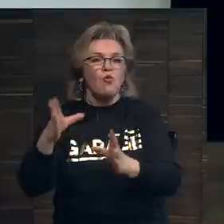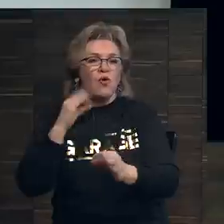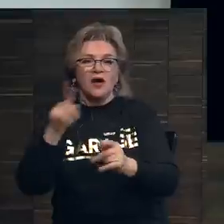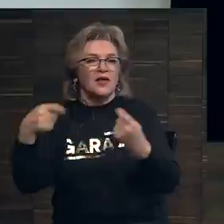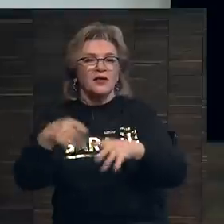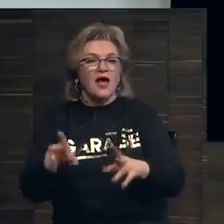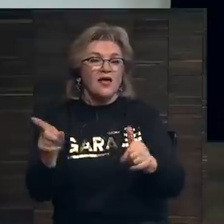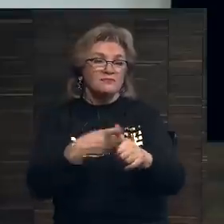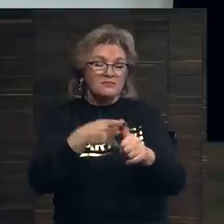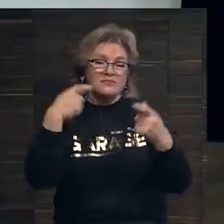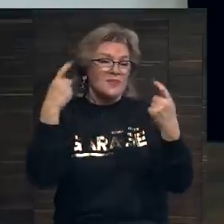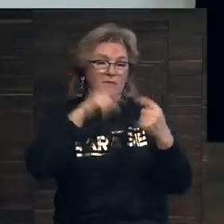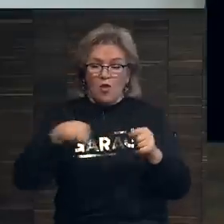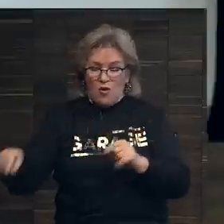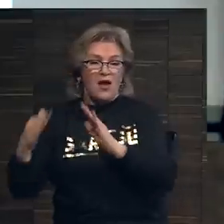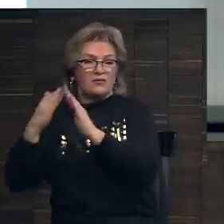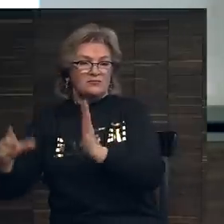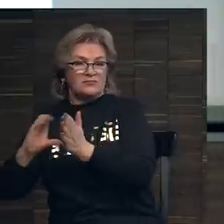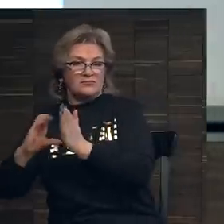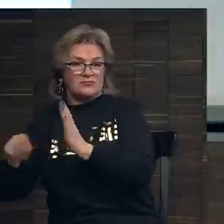Во-первых, это плохо для аукционного дома.